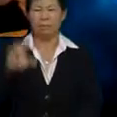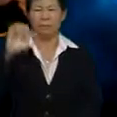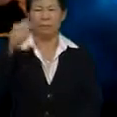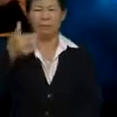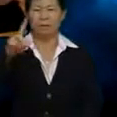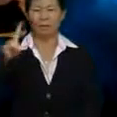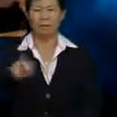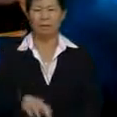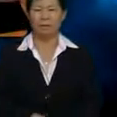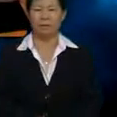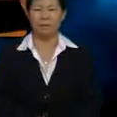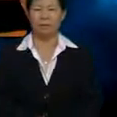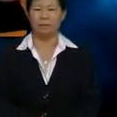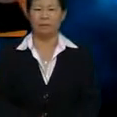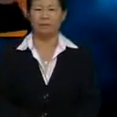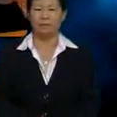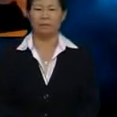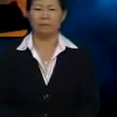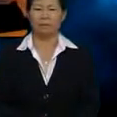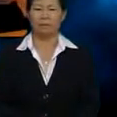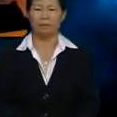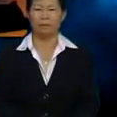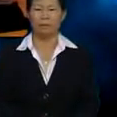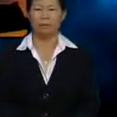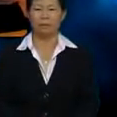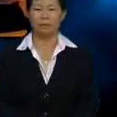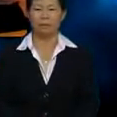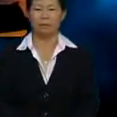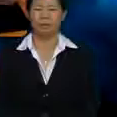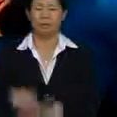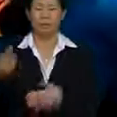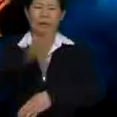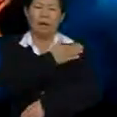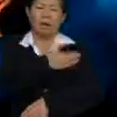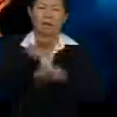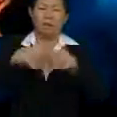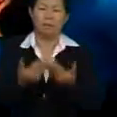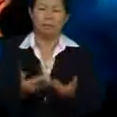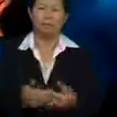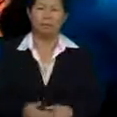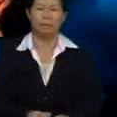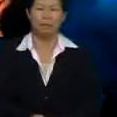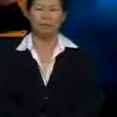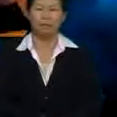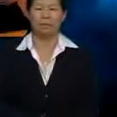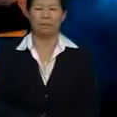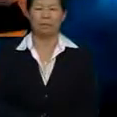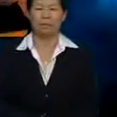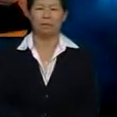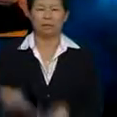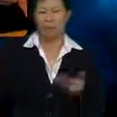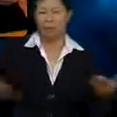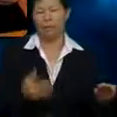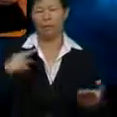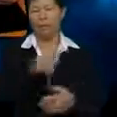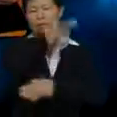Selamat Sampai Kita Sampai Sampai semua pergi